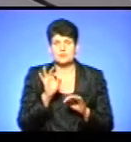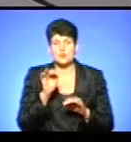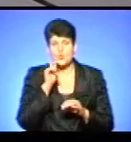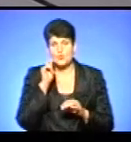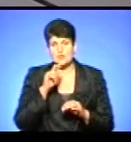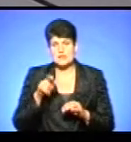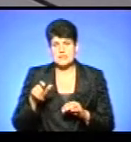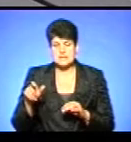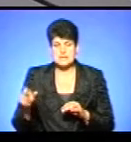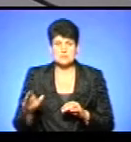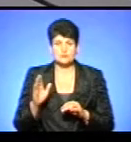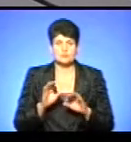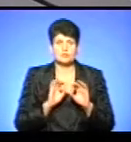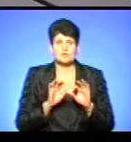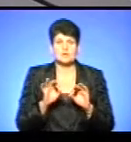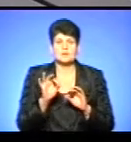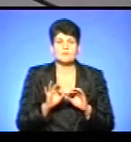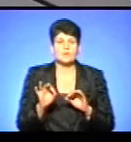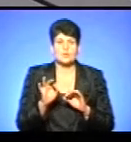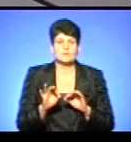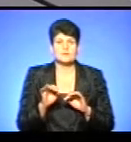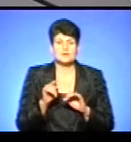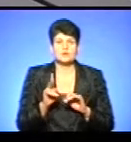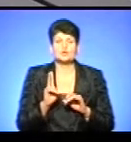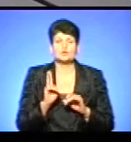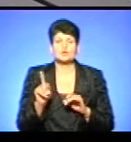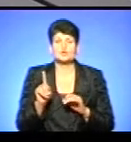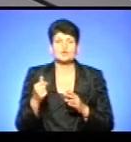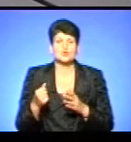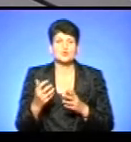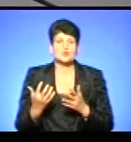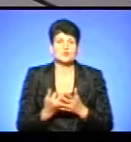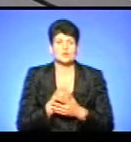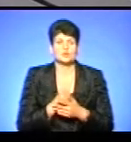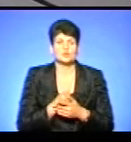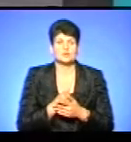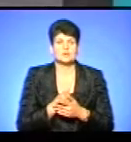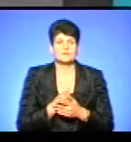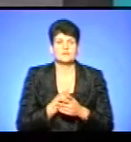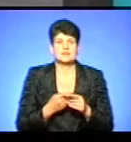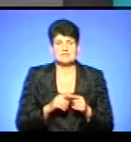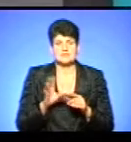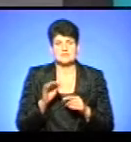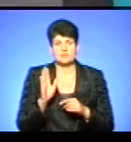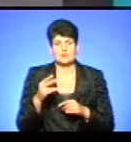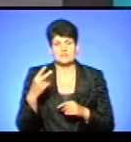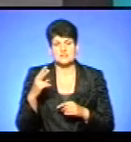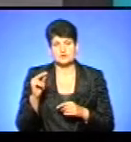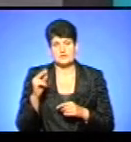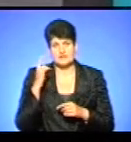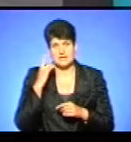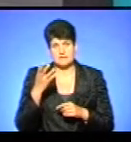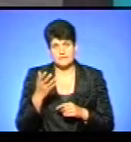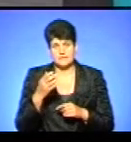розказати якраз про таких, які щось досягнули дуже круте. І це все буде от 20 числа в Києві.